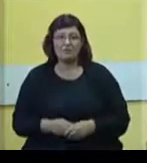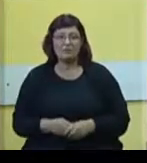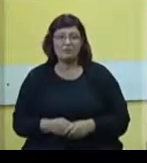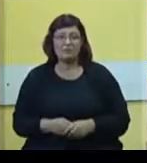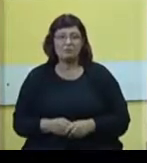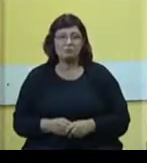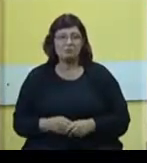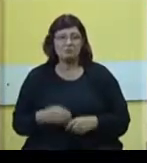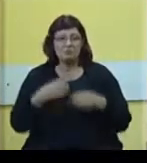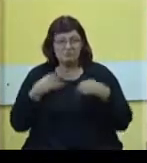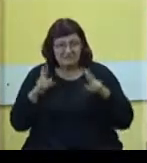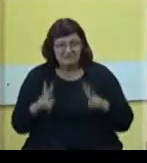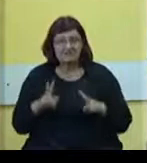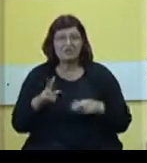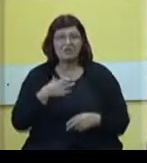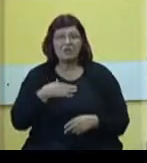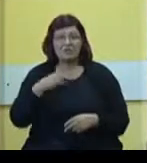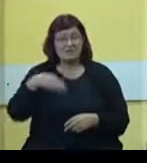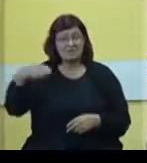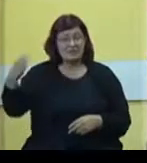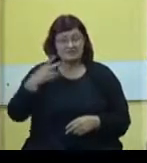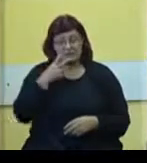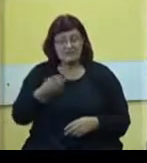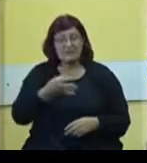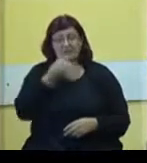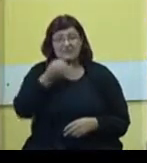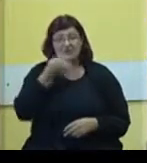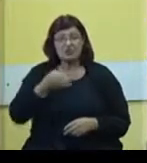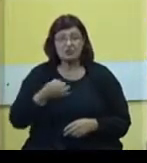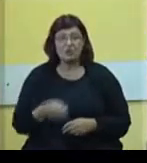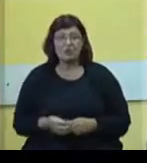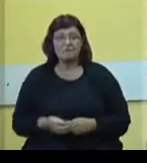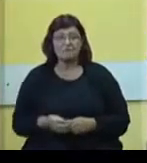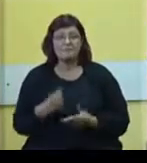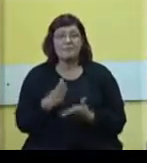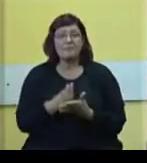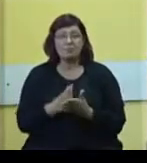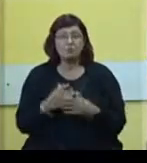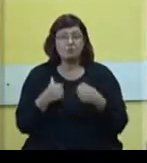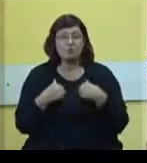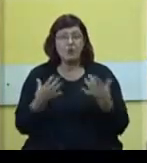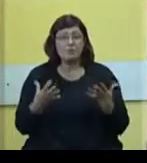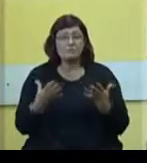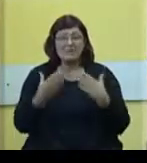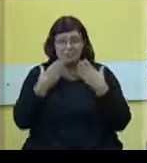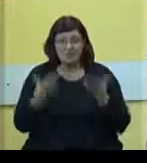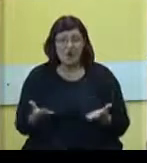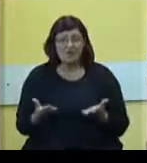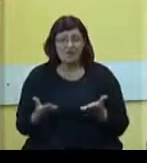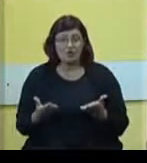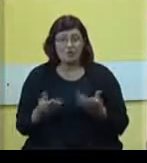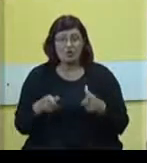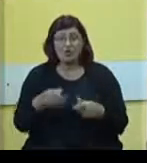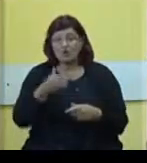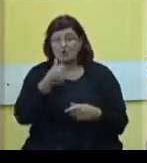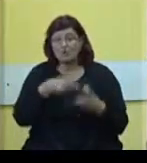iskreno želim da na nekim sledećim razmatranjima izveštaja budem u prilici da pohvalim da ono što je